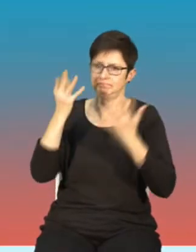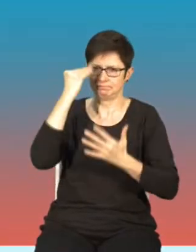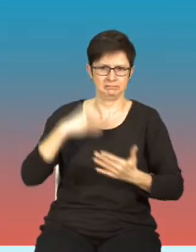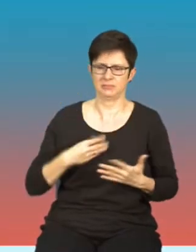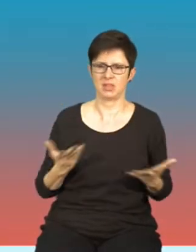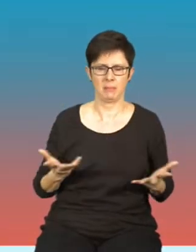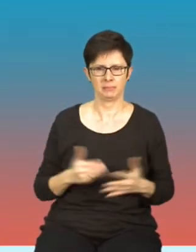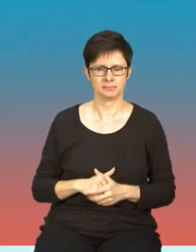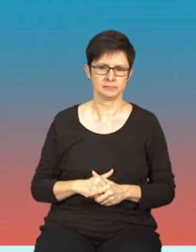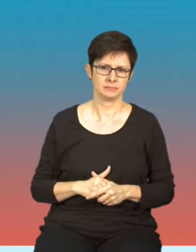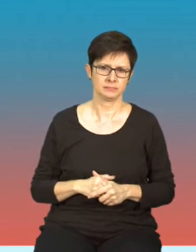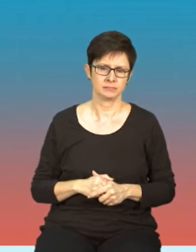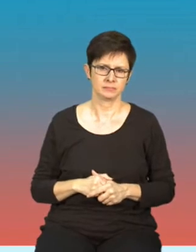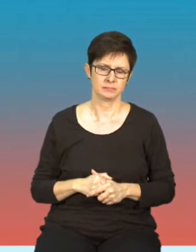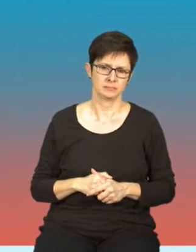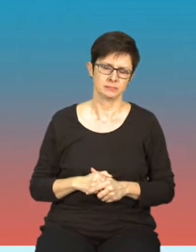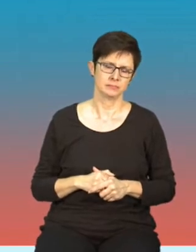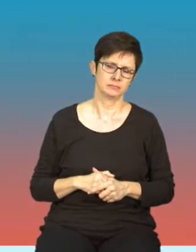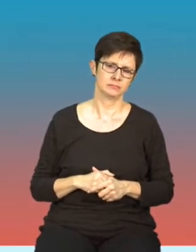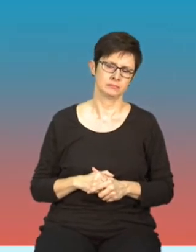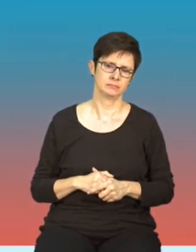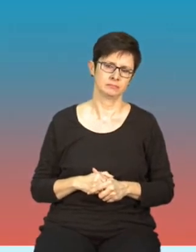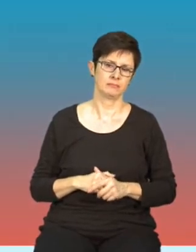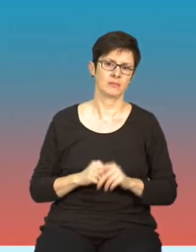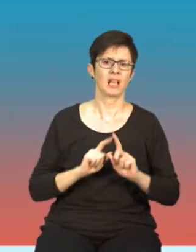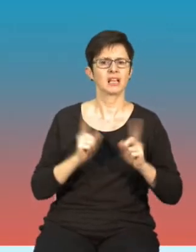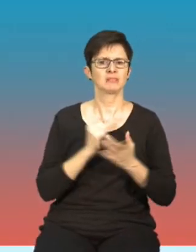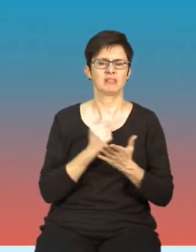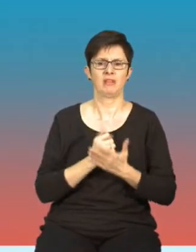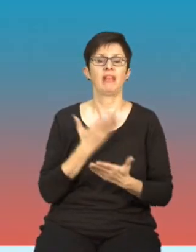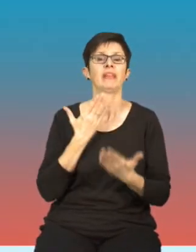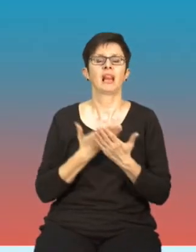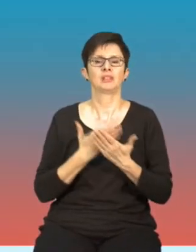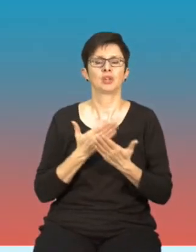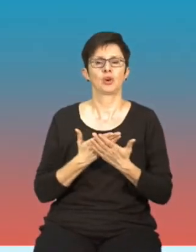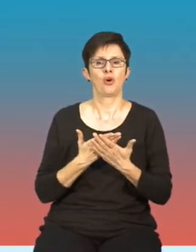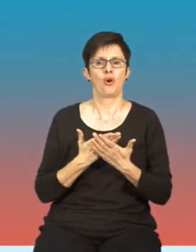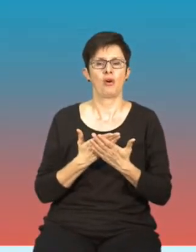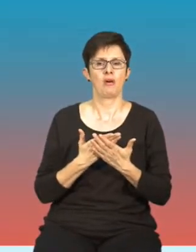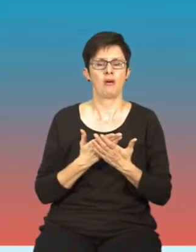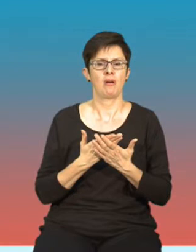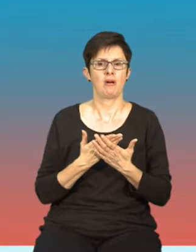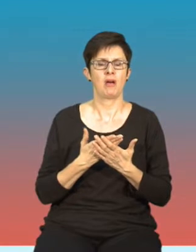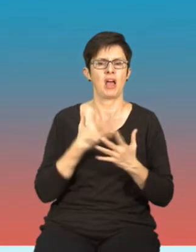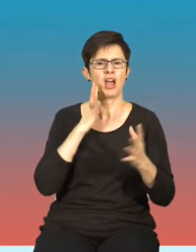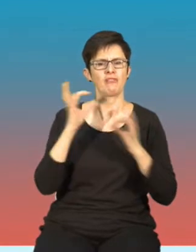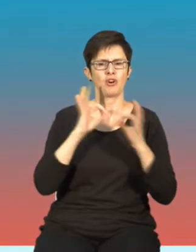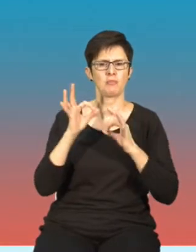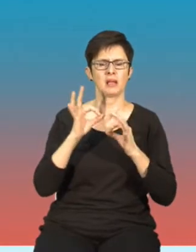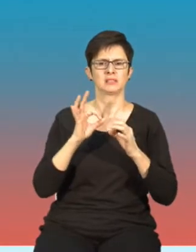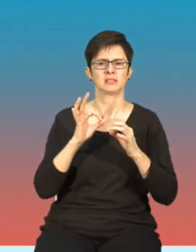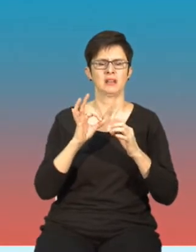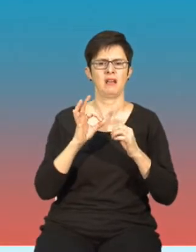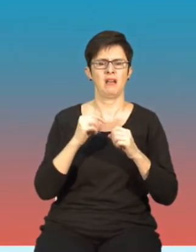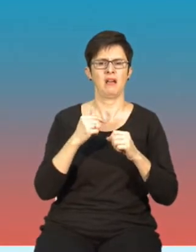o inny aspekt tego, dlaczego kwestia zwalczania, dezinformacji z